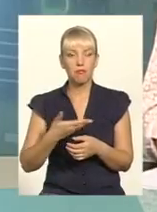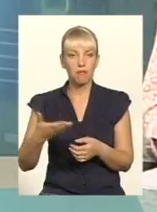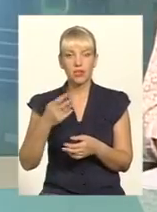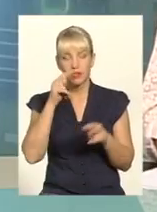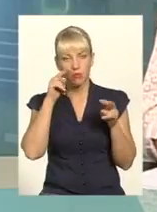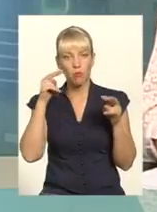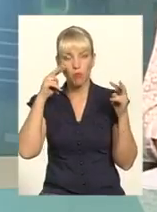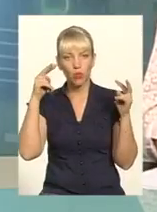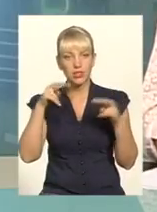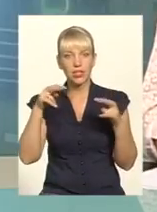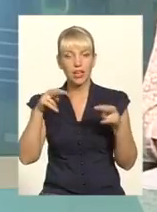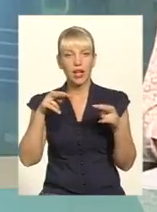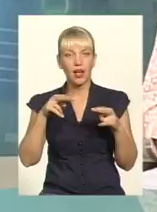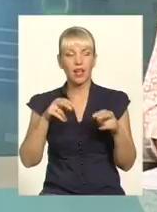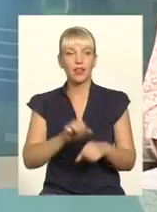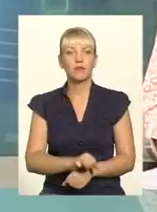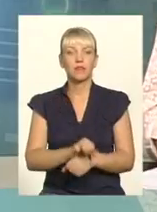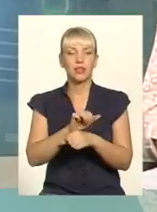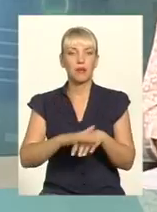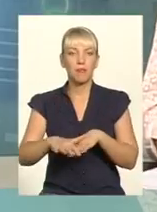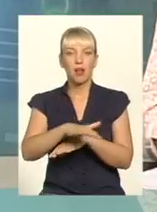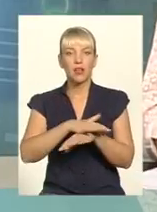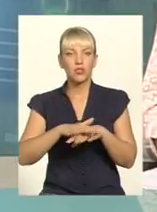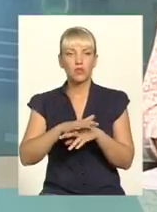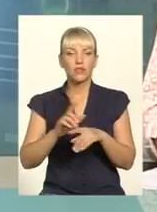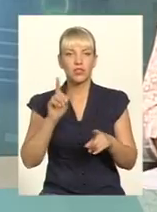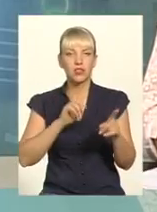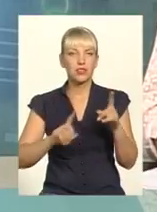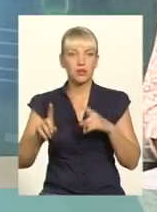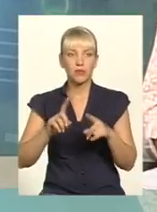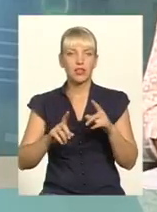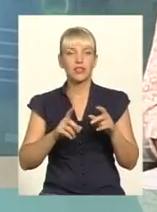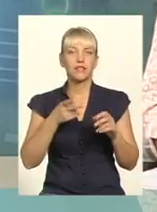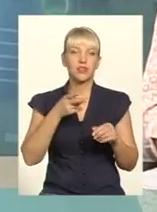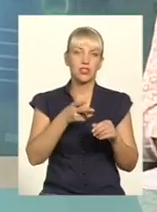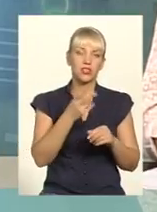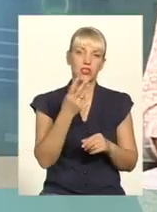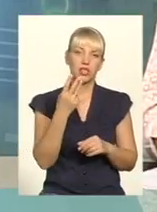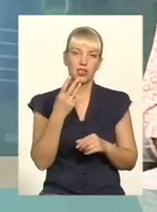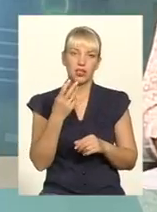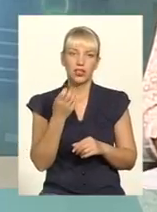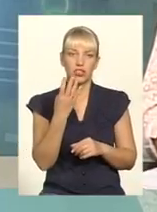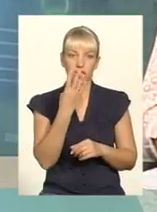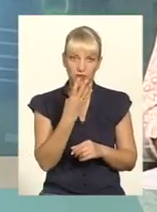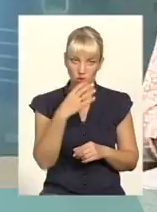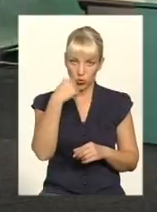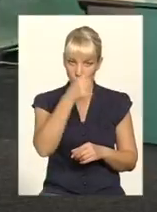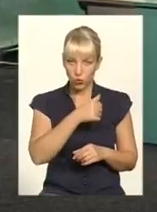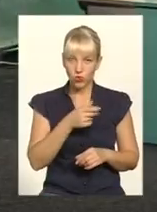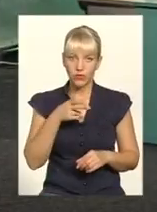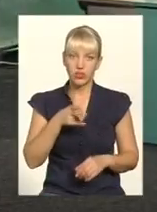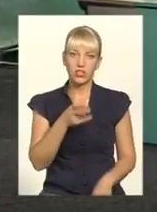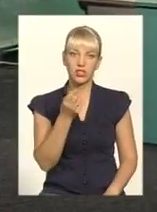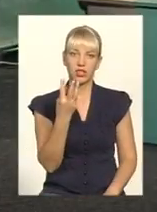масові зібрання 2004 року, події 2013-2014 років. Чи